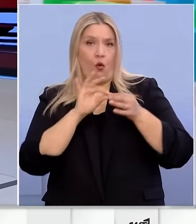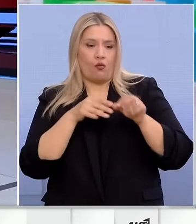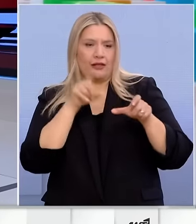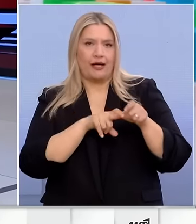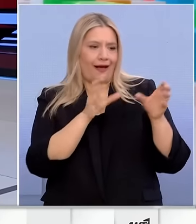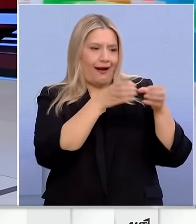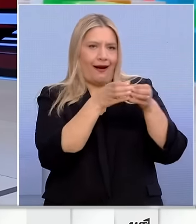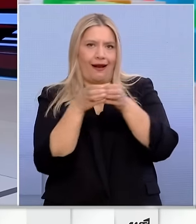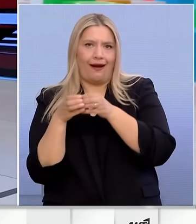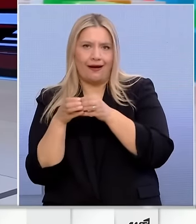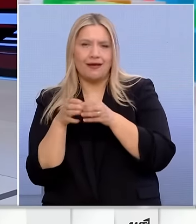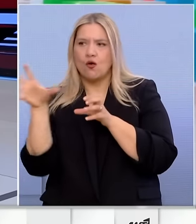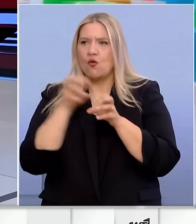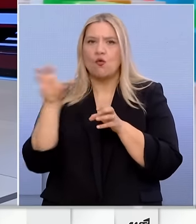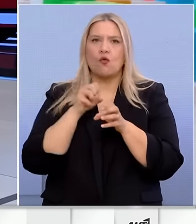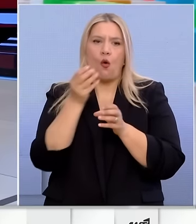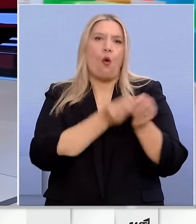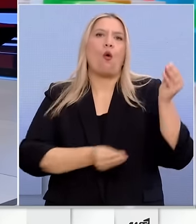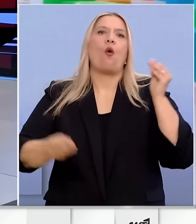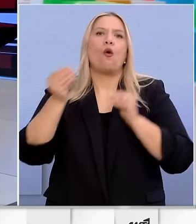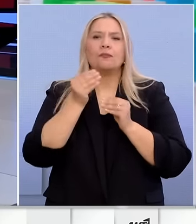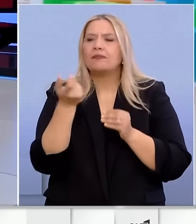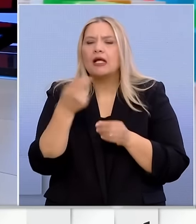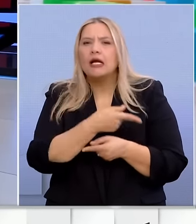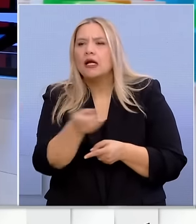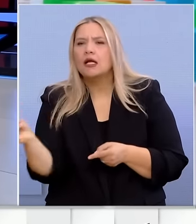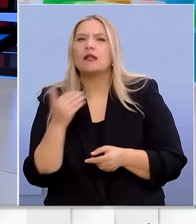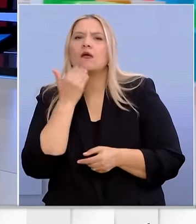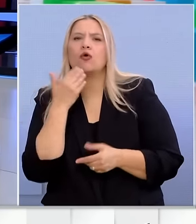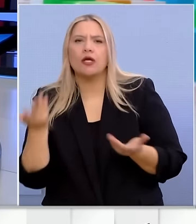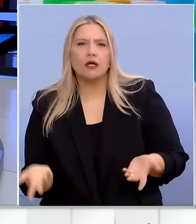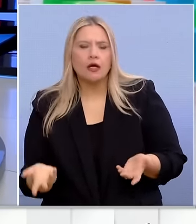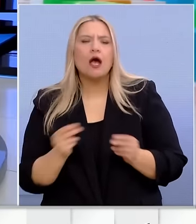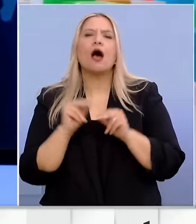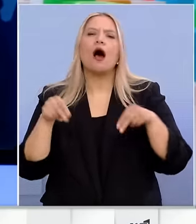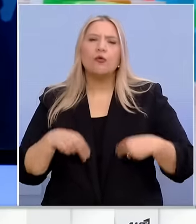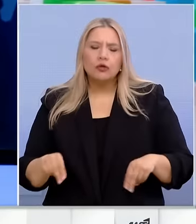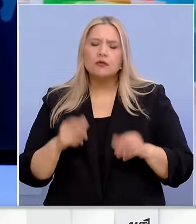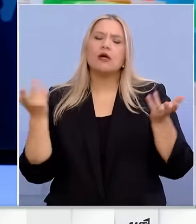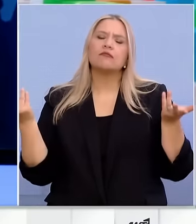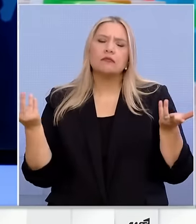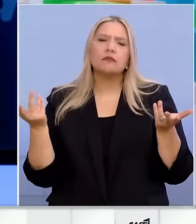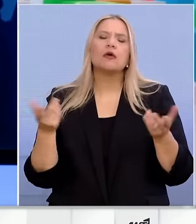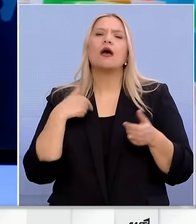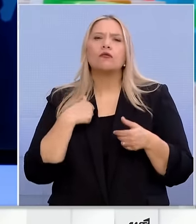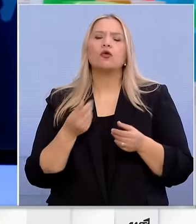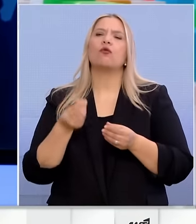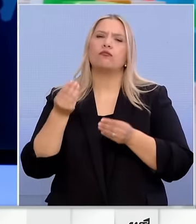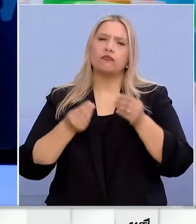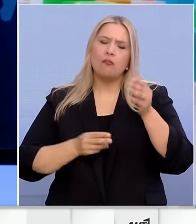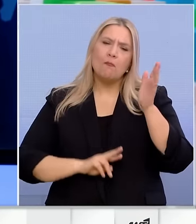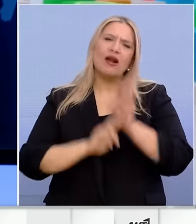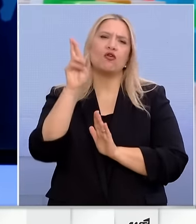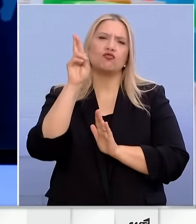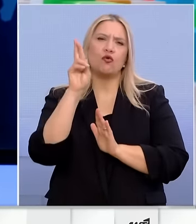μπορεί να ακολουθήσει η μάζα των εμπορευμάτων που παράγεται. Και αυτό βεβαίως οξύνει, εκτινάζει τον